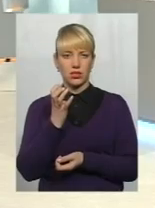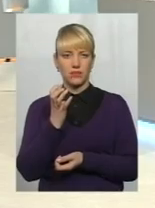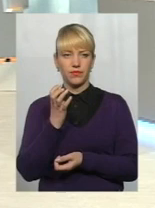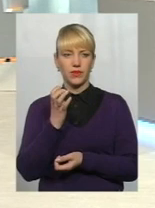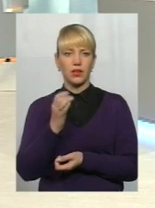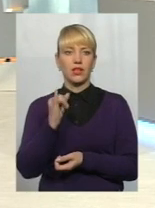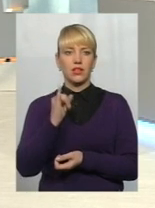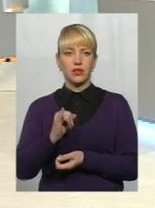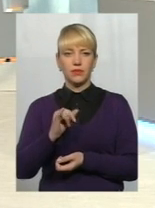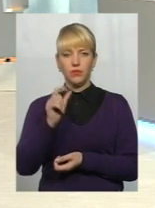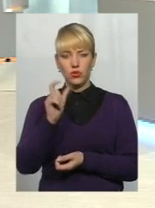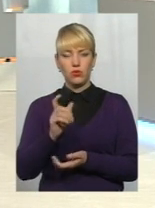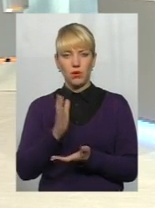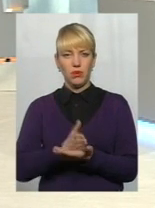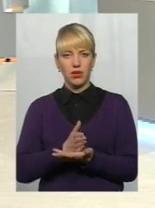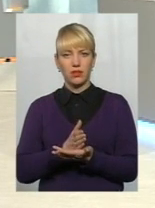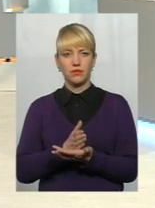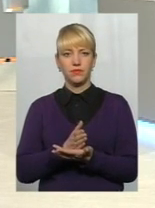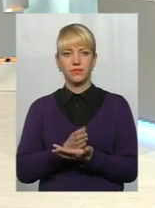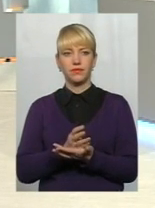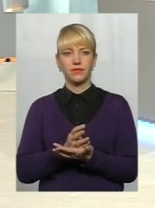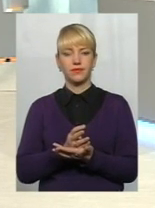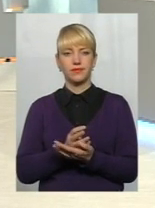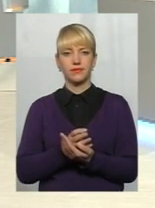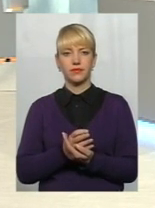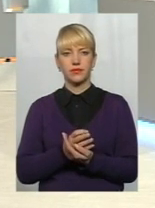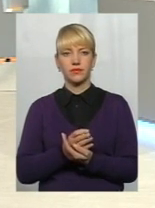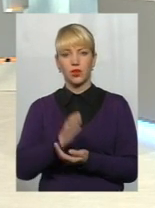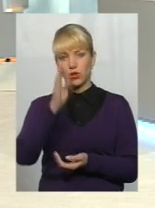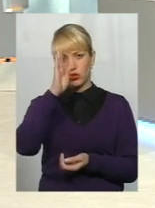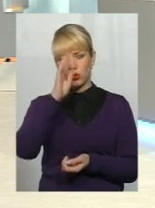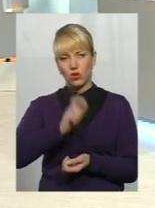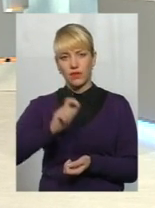і особа має чоловіки,